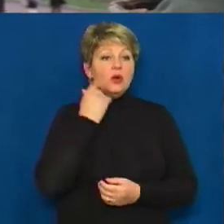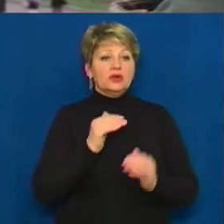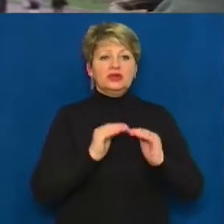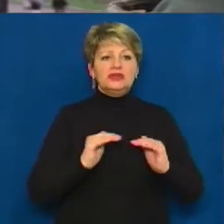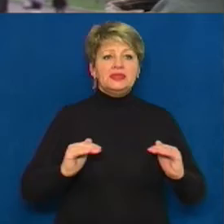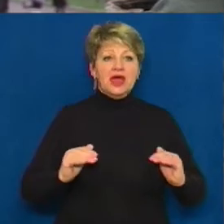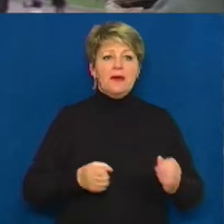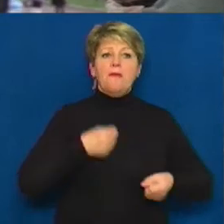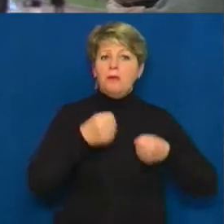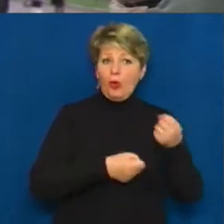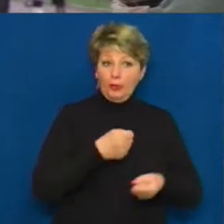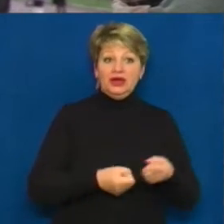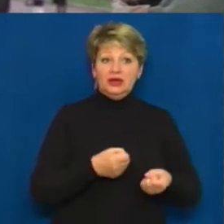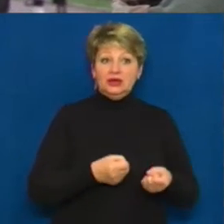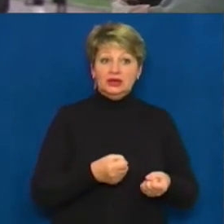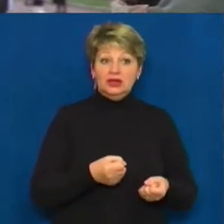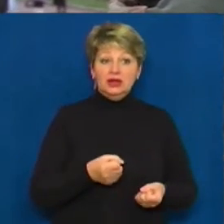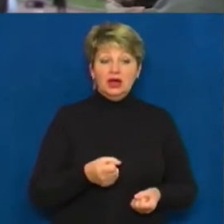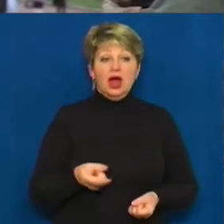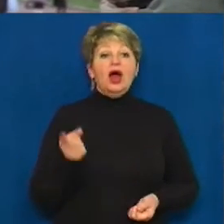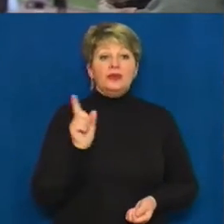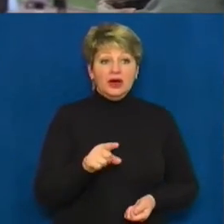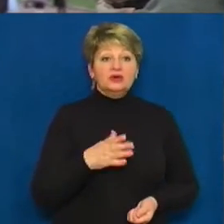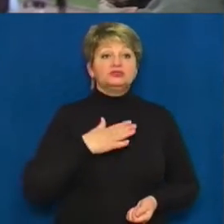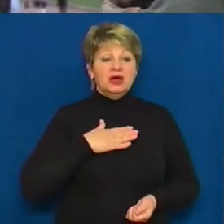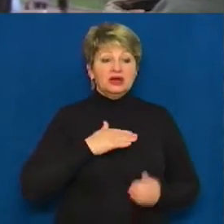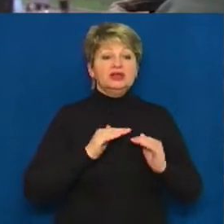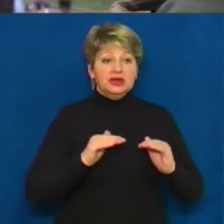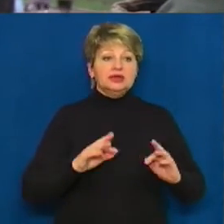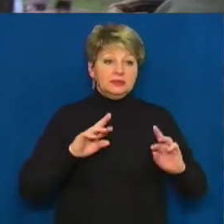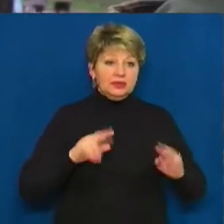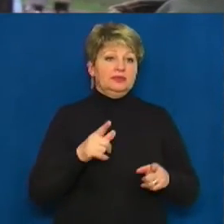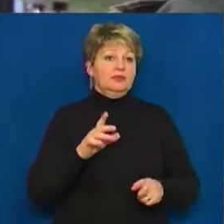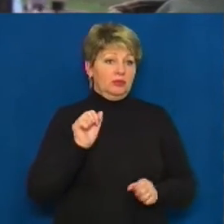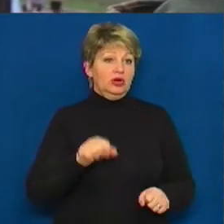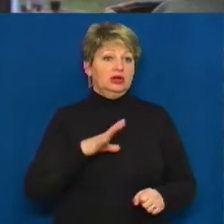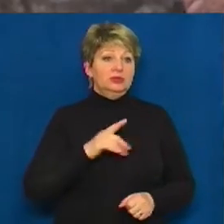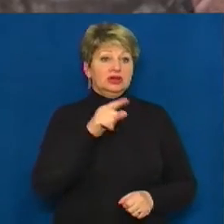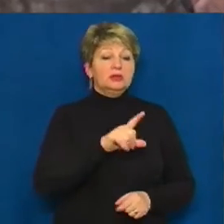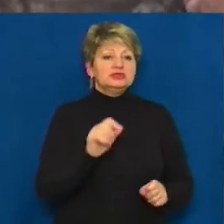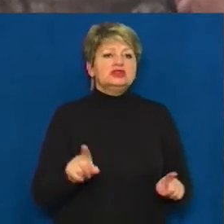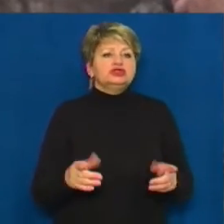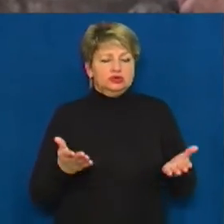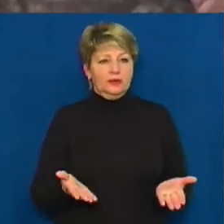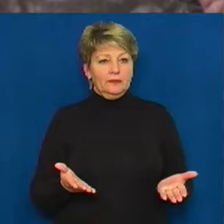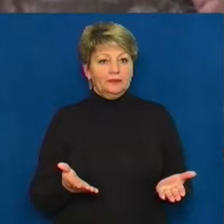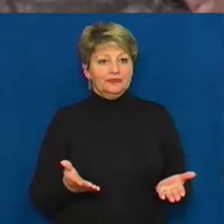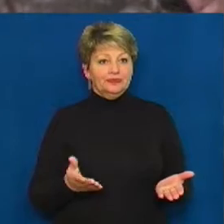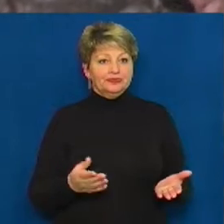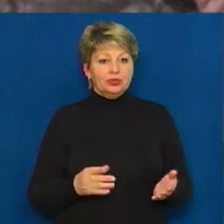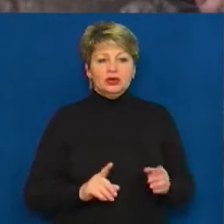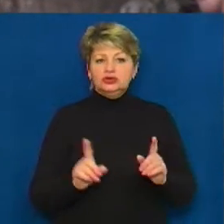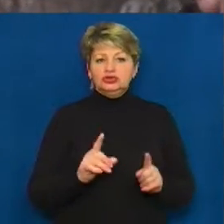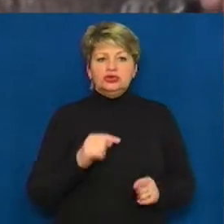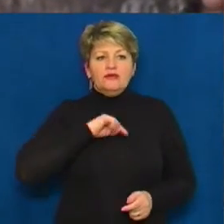побили, а також мої діти могли за що побили. Значе щось внутрі